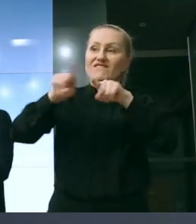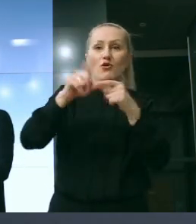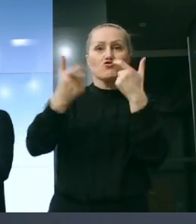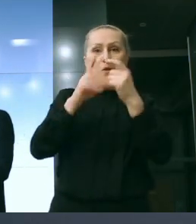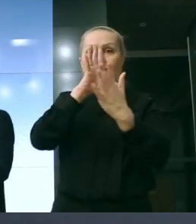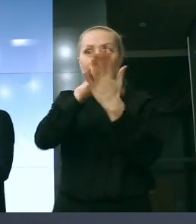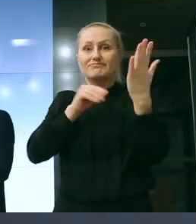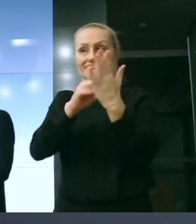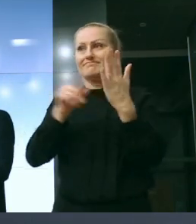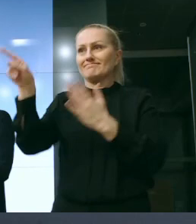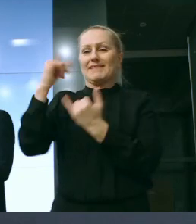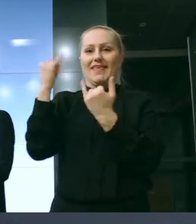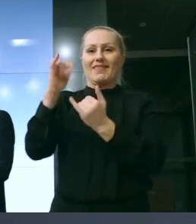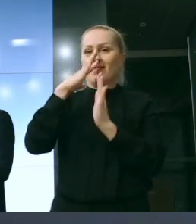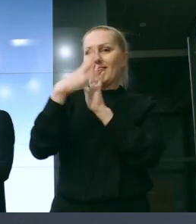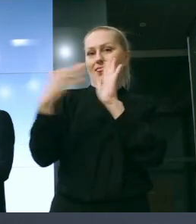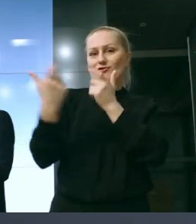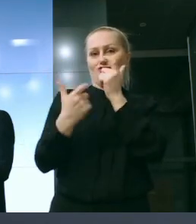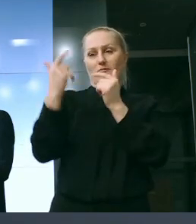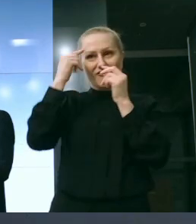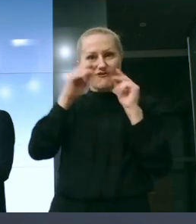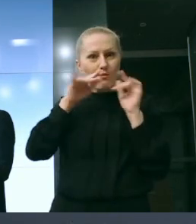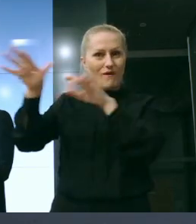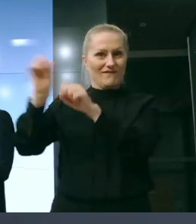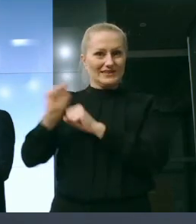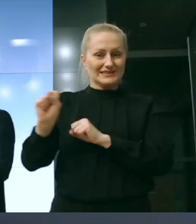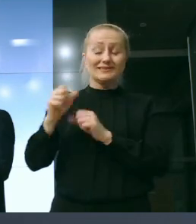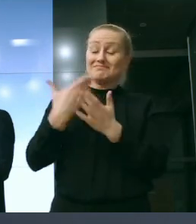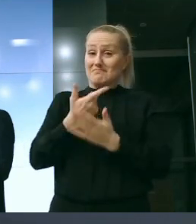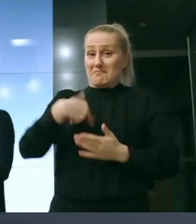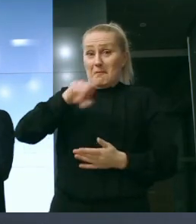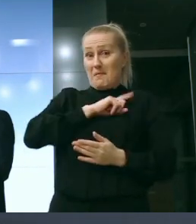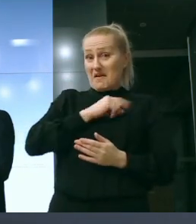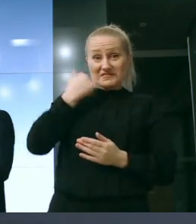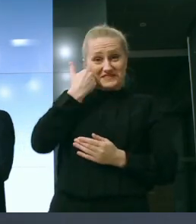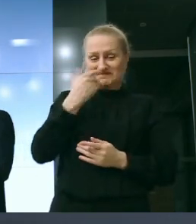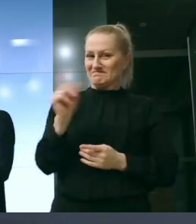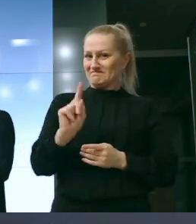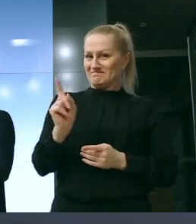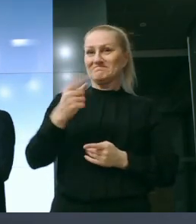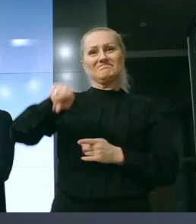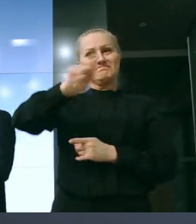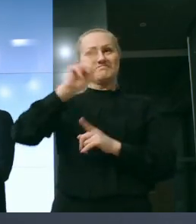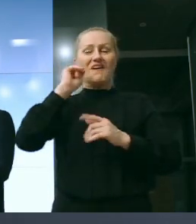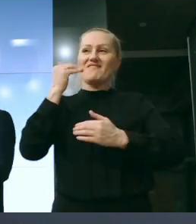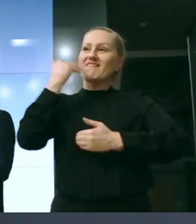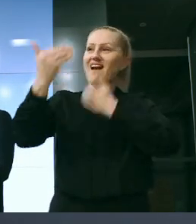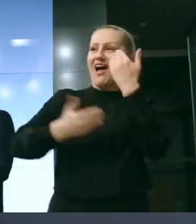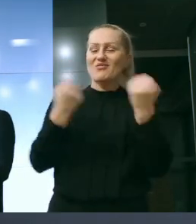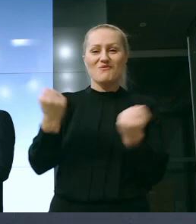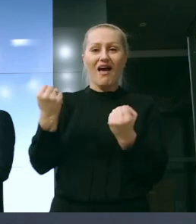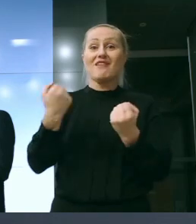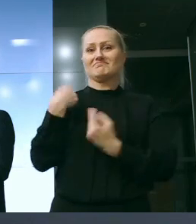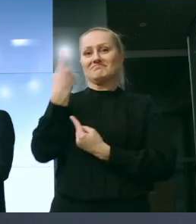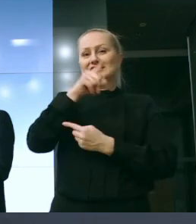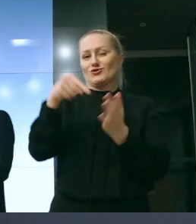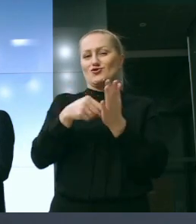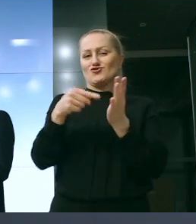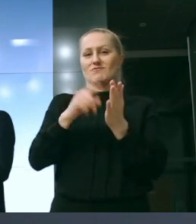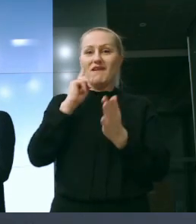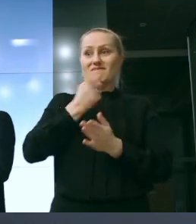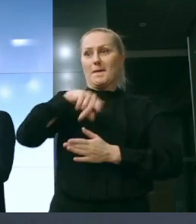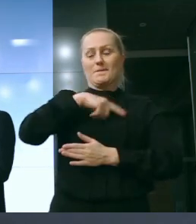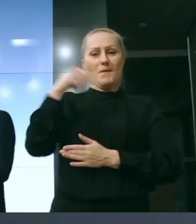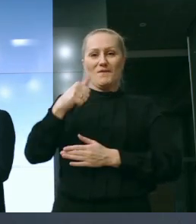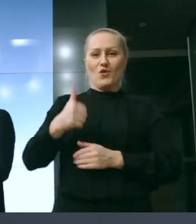inspiracją dla innych. I słuchajcie, naprawdę nie mamy się czego wstydzić, także ogromne, ogromne gratulacje dla Was i w tym sensie myślę, że naprawdę powinniśmy też z